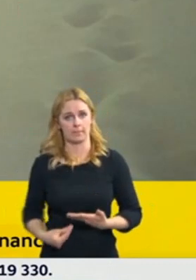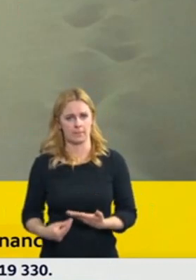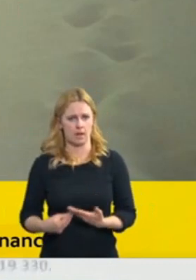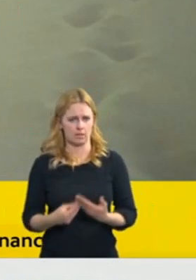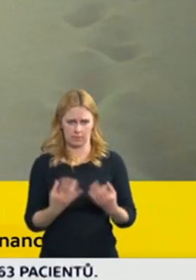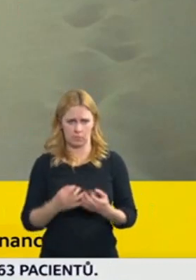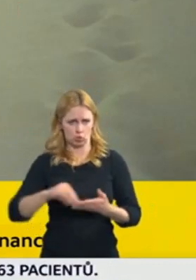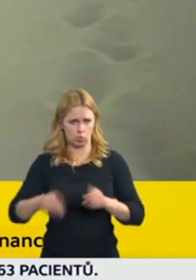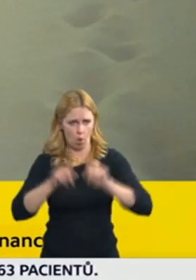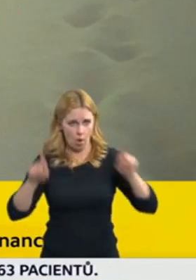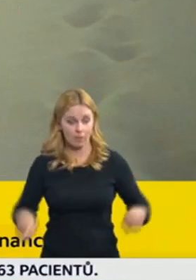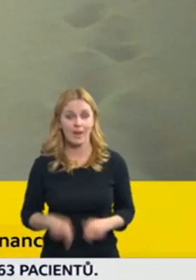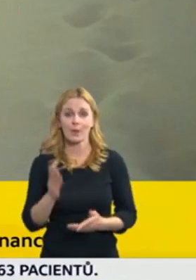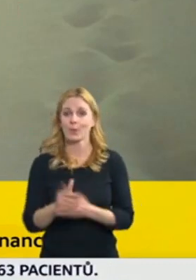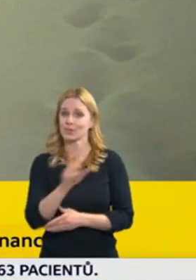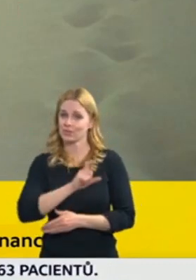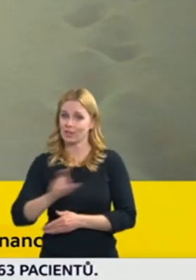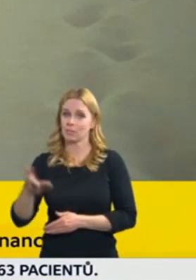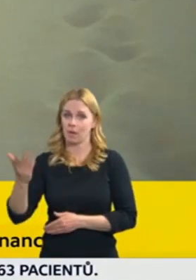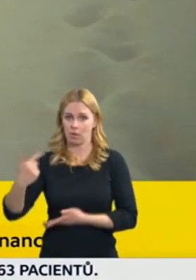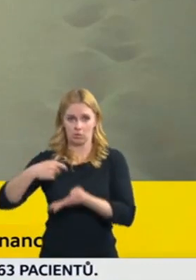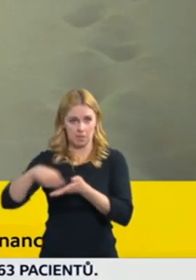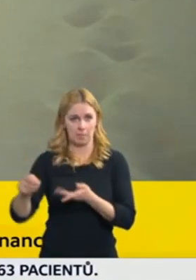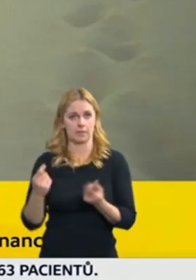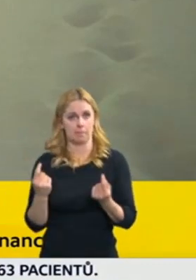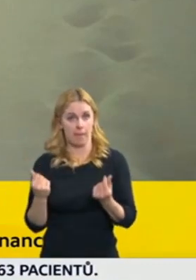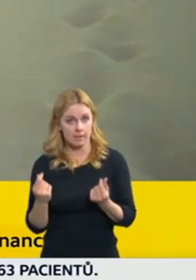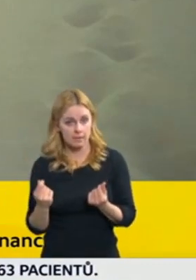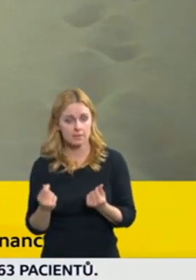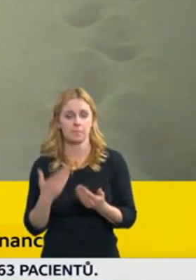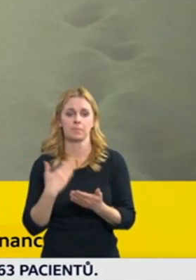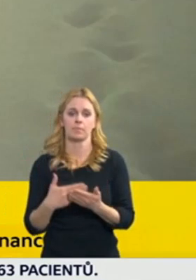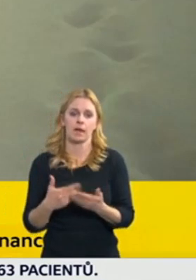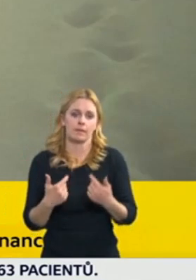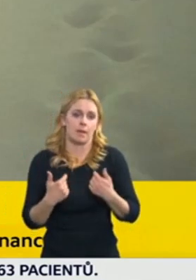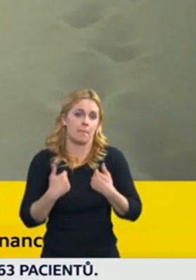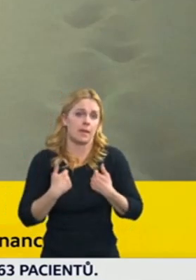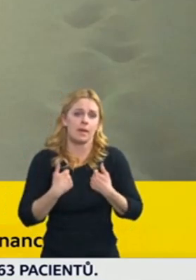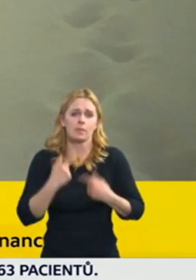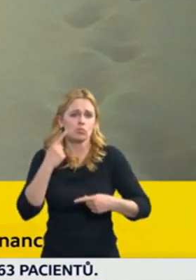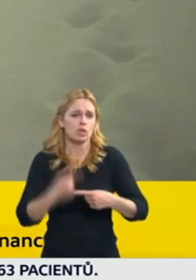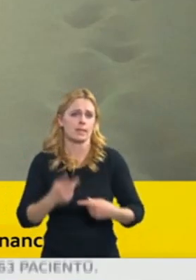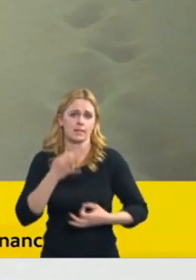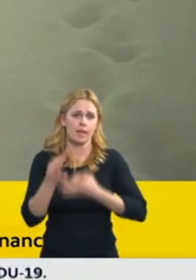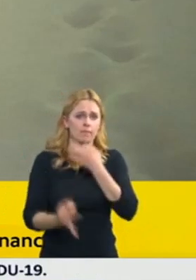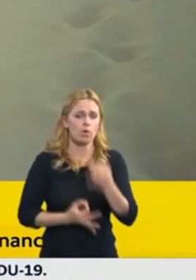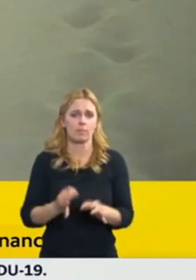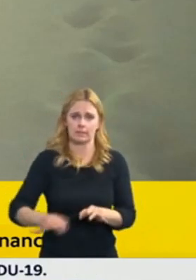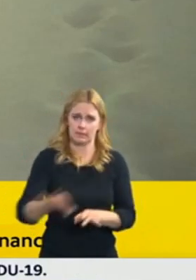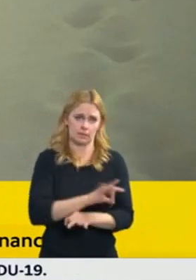zaplacené peníze, jak jsme byli informováni. My jsme neměli ani žádné nějaké podrobnější podklady, vyslechli jsme byli tam